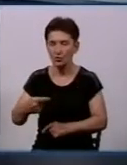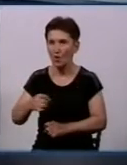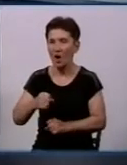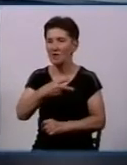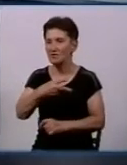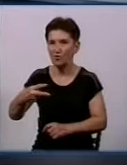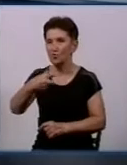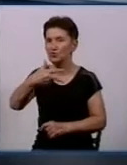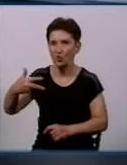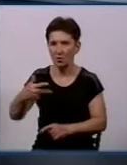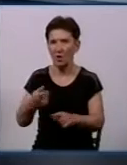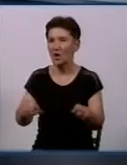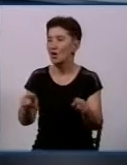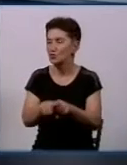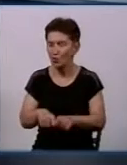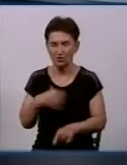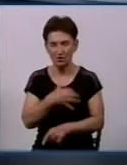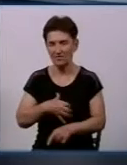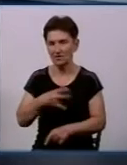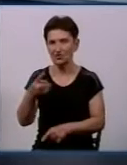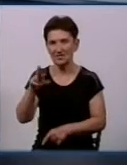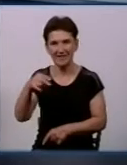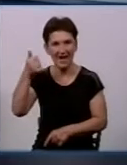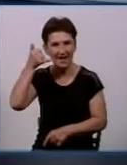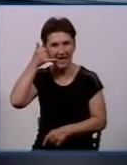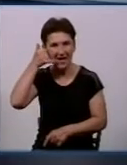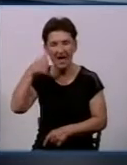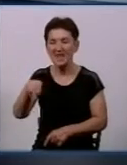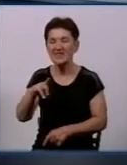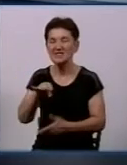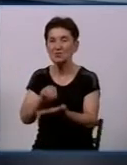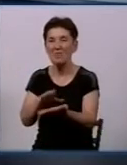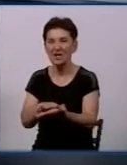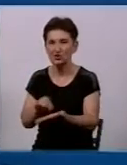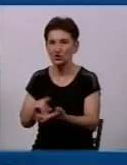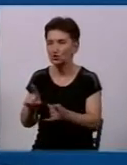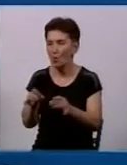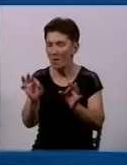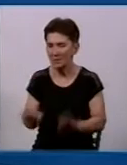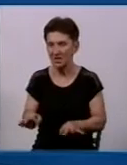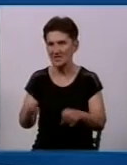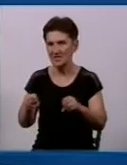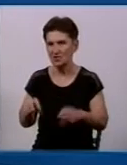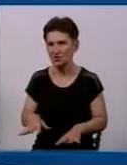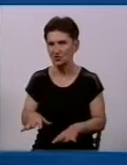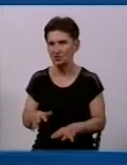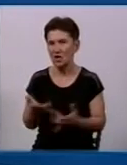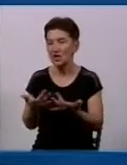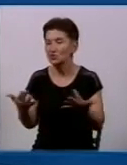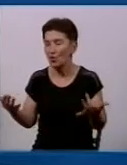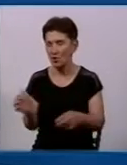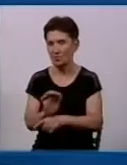Це важливо для диспетчерської служби, для того, щоб прийняти правильне рішення про направлення необхідної кількості техніки.